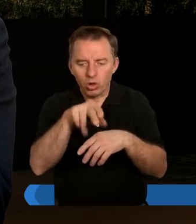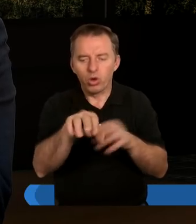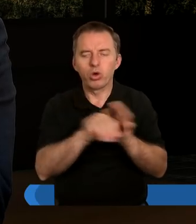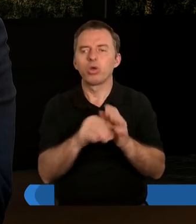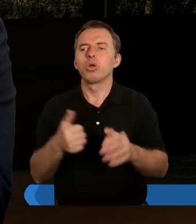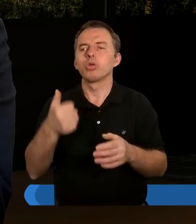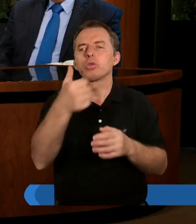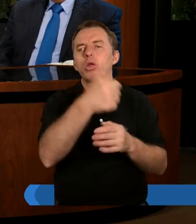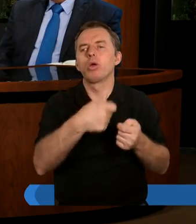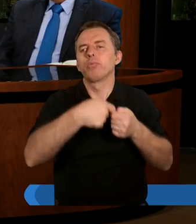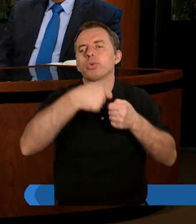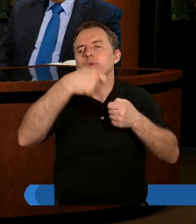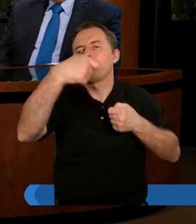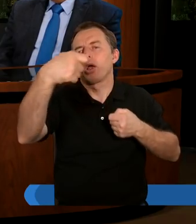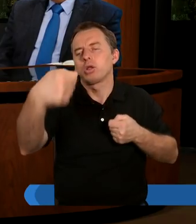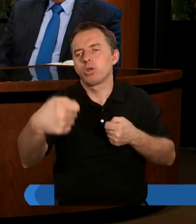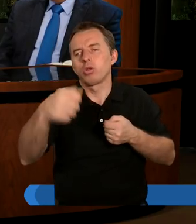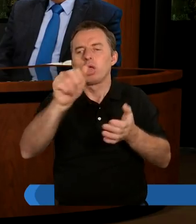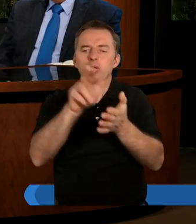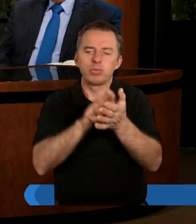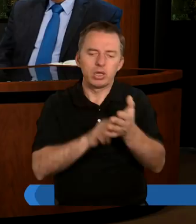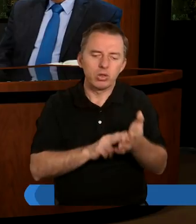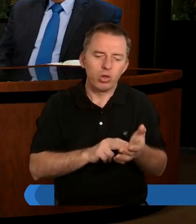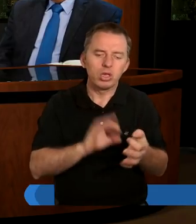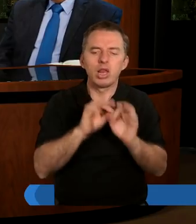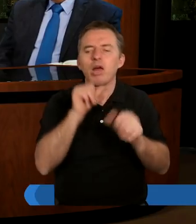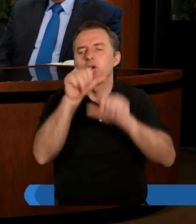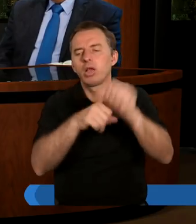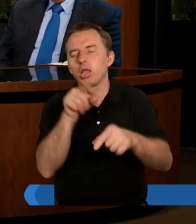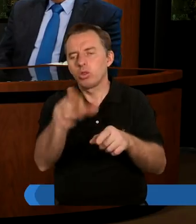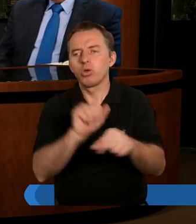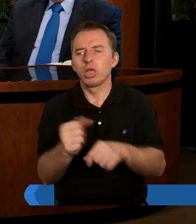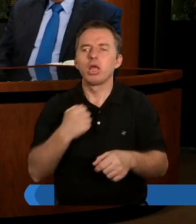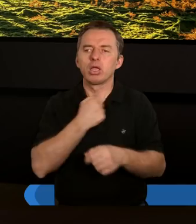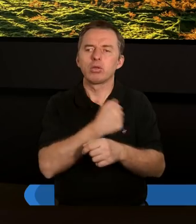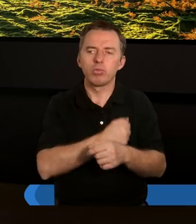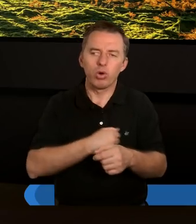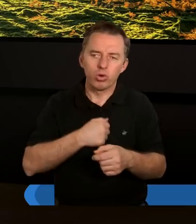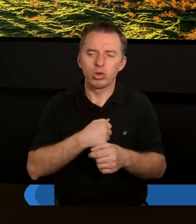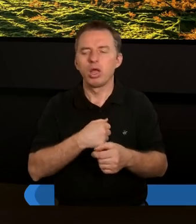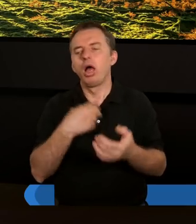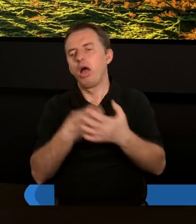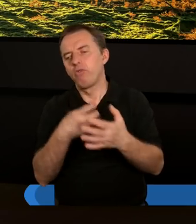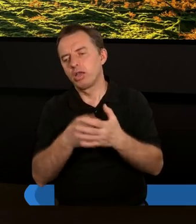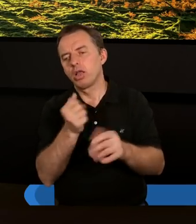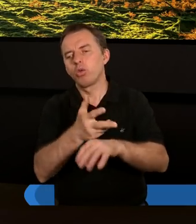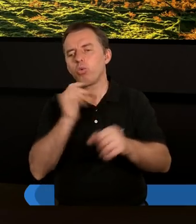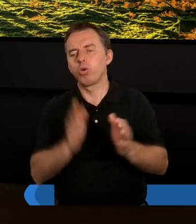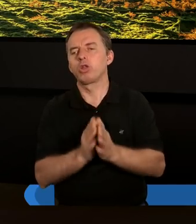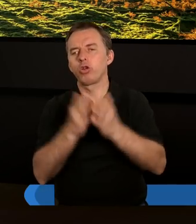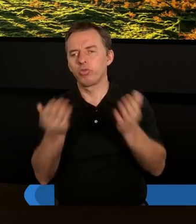do tej jedności czasami przeciąga się w miesiące, nawet lata. To jest smutne. Proszę, abyśmy otworzyli Ewangelię Łukasza,